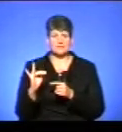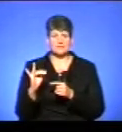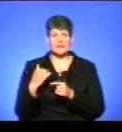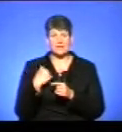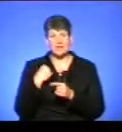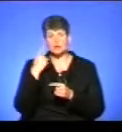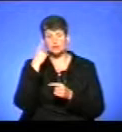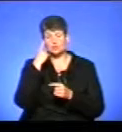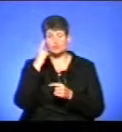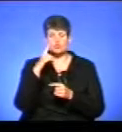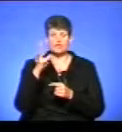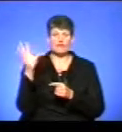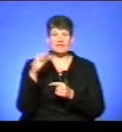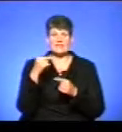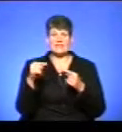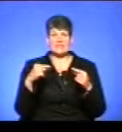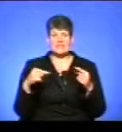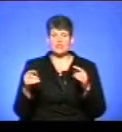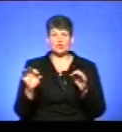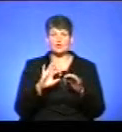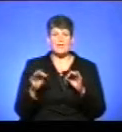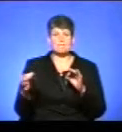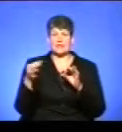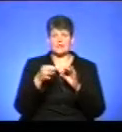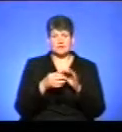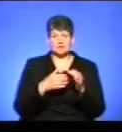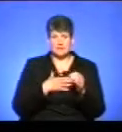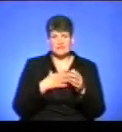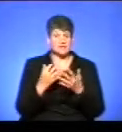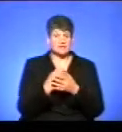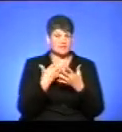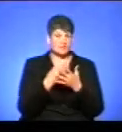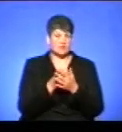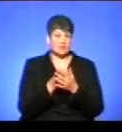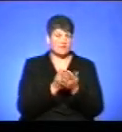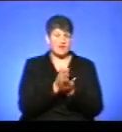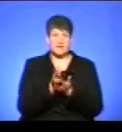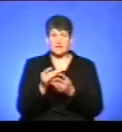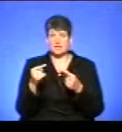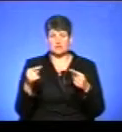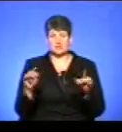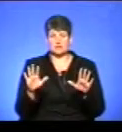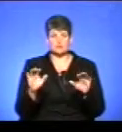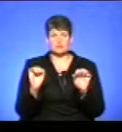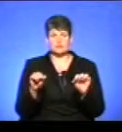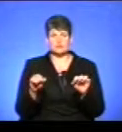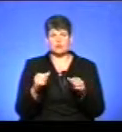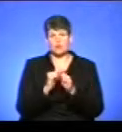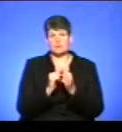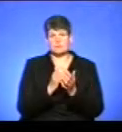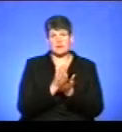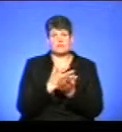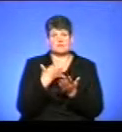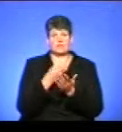думаю, що всі інші, хто не прийнались до нас, знайшли свої варіанти вирішення питань. Це також нормально, адже кожен повинен мати своє